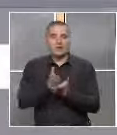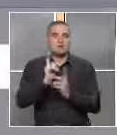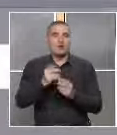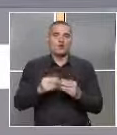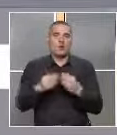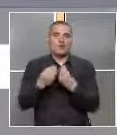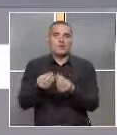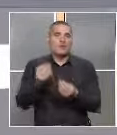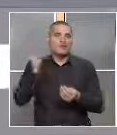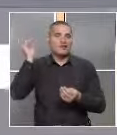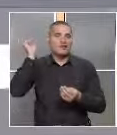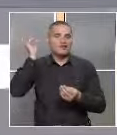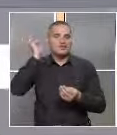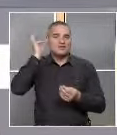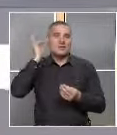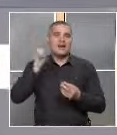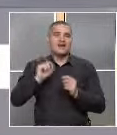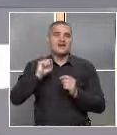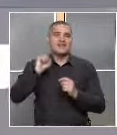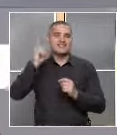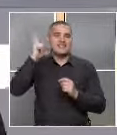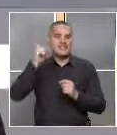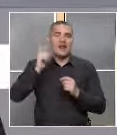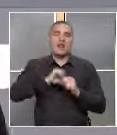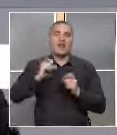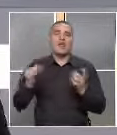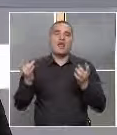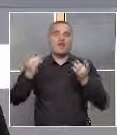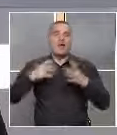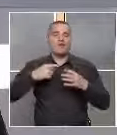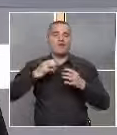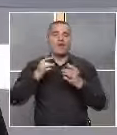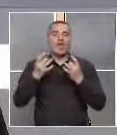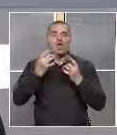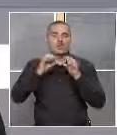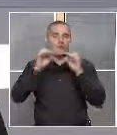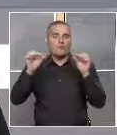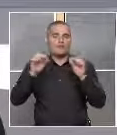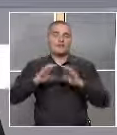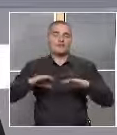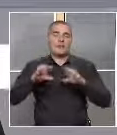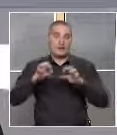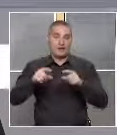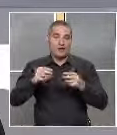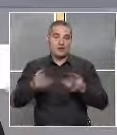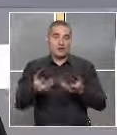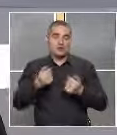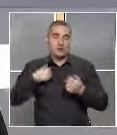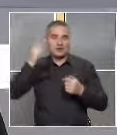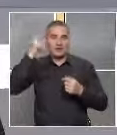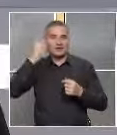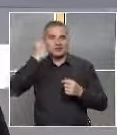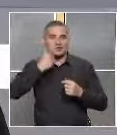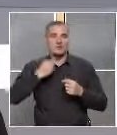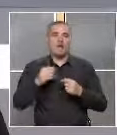звуковите сигнали и новите думички на детето. Там дойде и моята идея да използваме робота